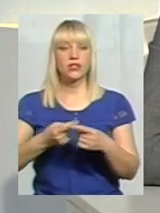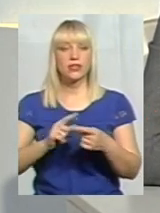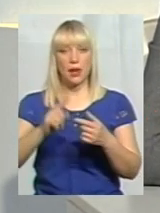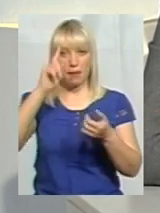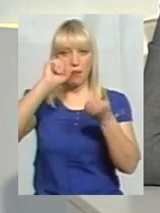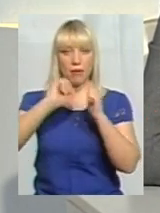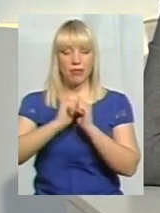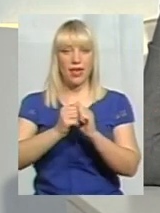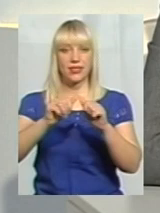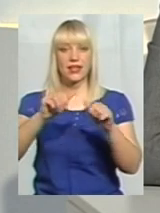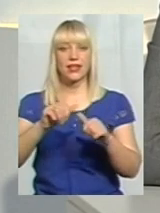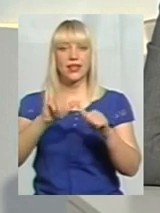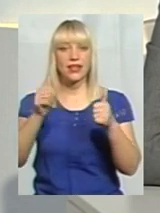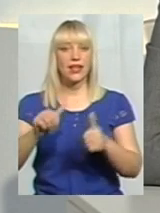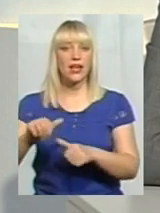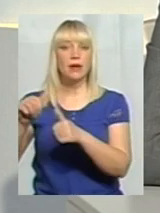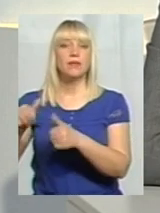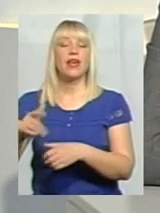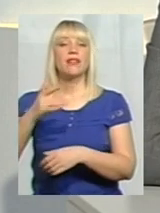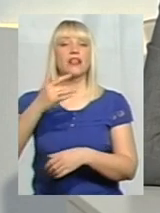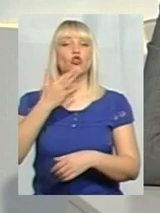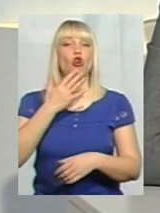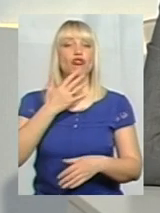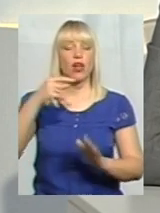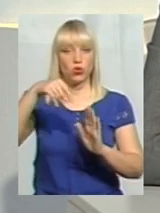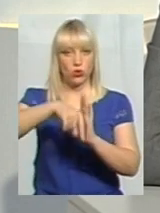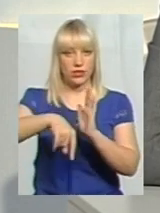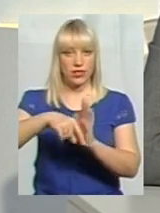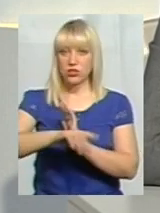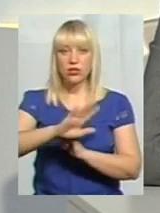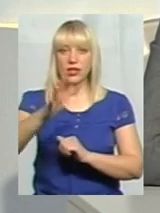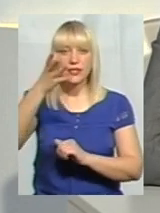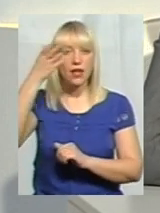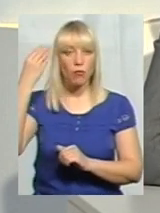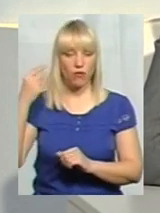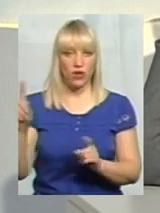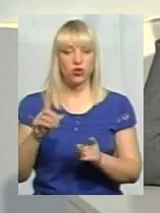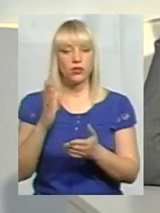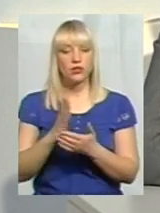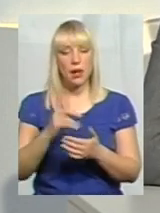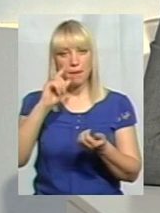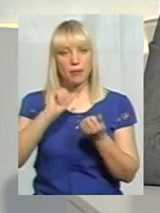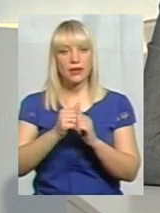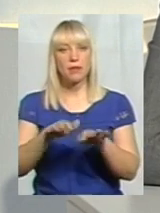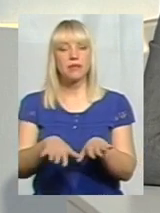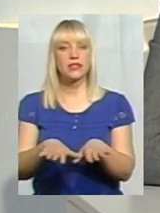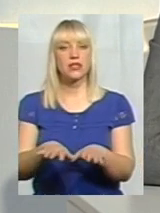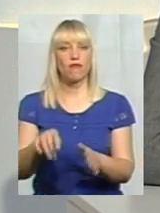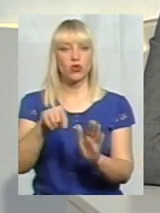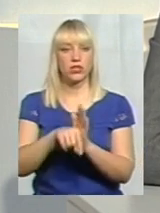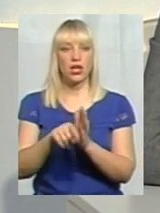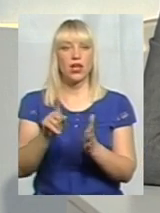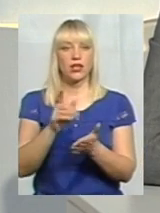національного значення. Але ми не повинні не забувати про те, що є пам'ятки місцевого значення, які являють